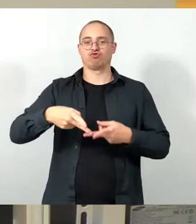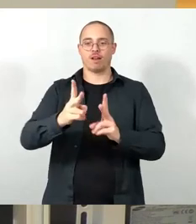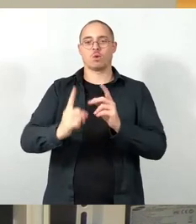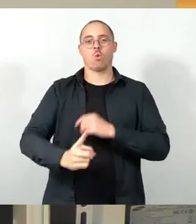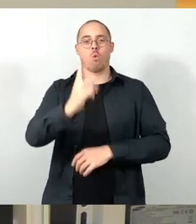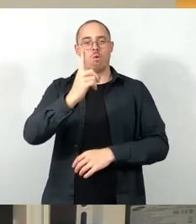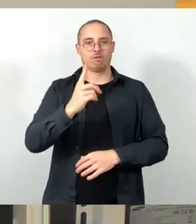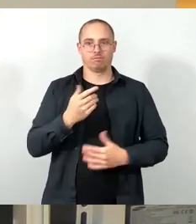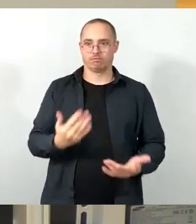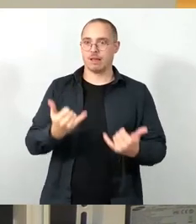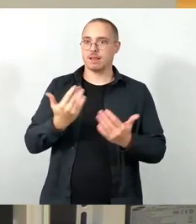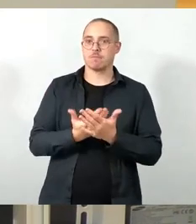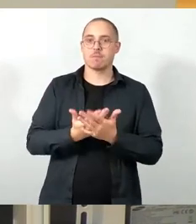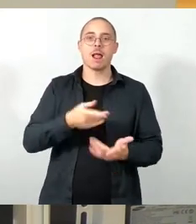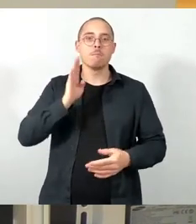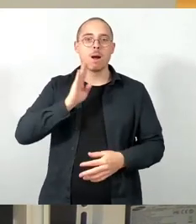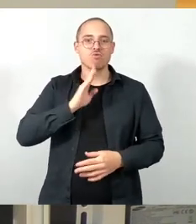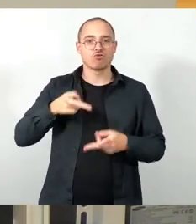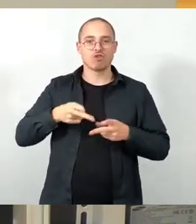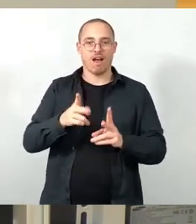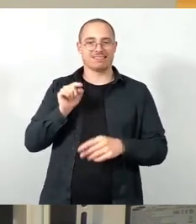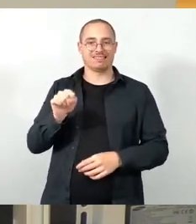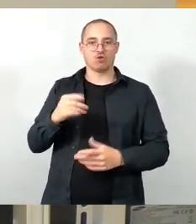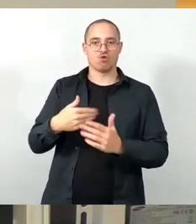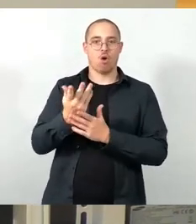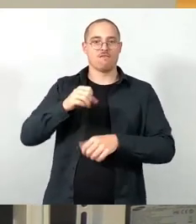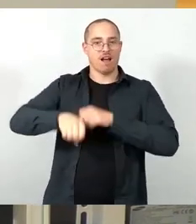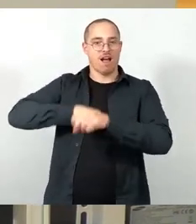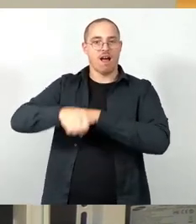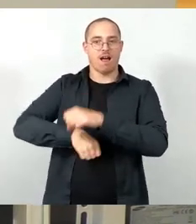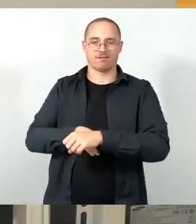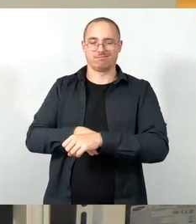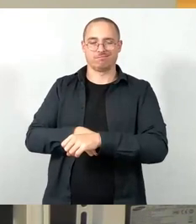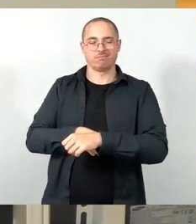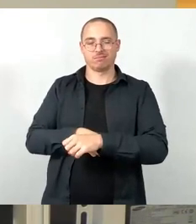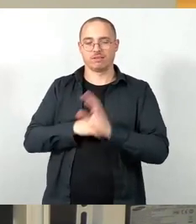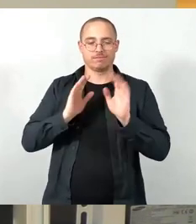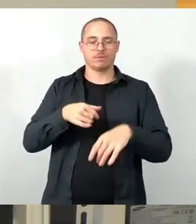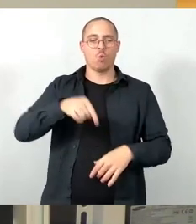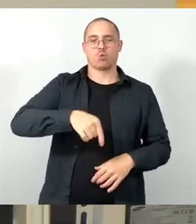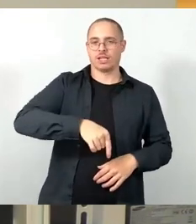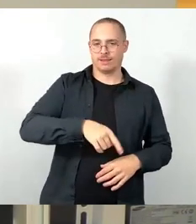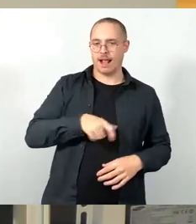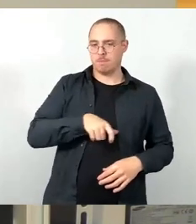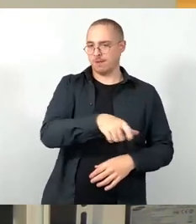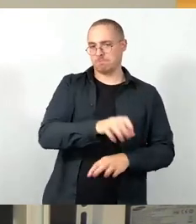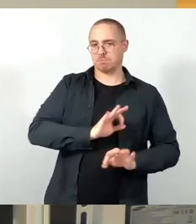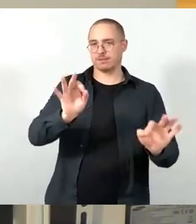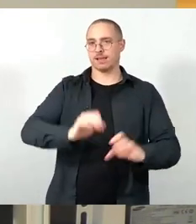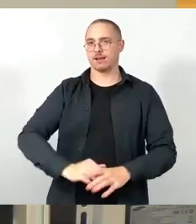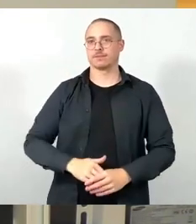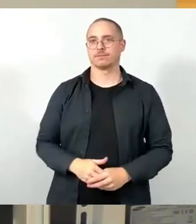Deswegen sieht man dort auch kaum jemanden und sieht relativ viel Verkehr unten an der Elbe. Ich glaube, das ist auch gar nicht verkehrt. Trotz